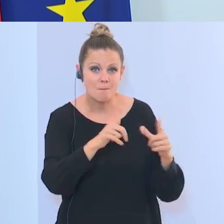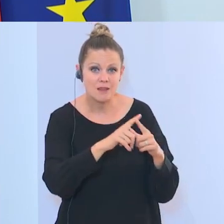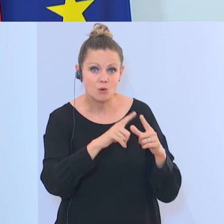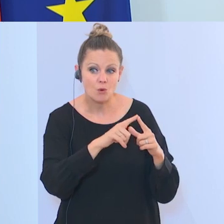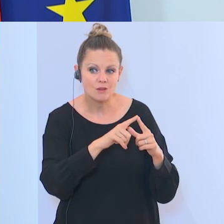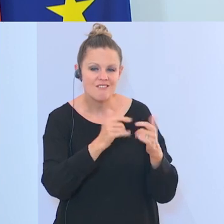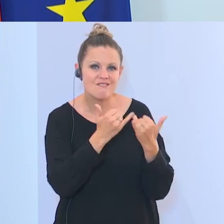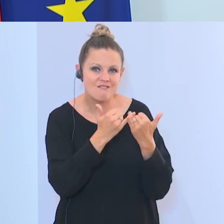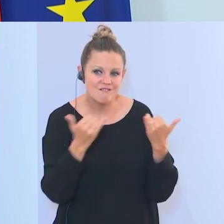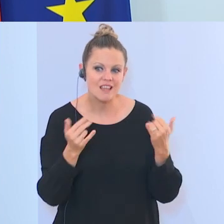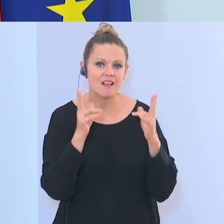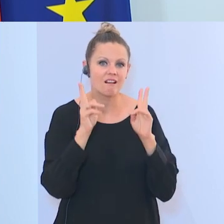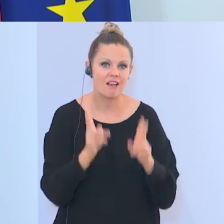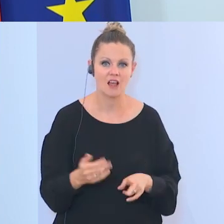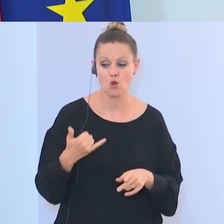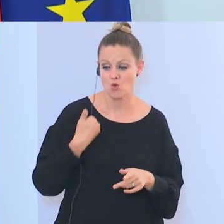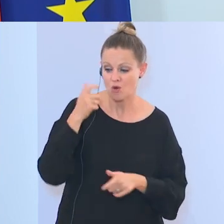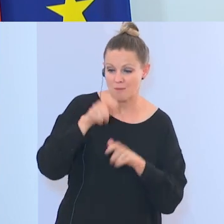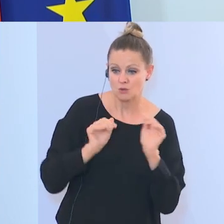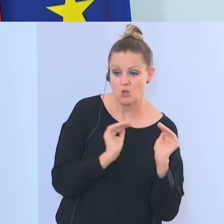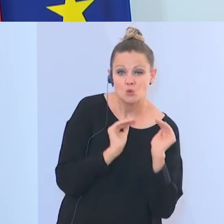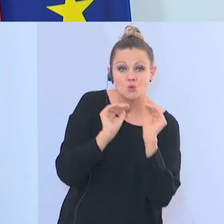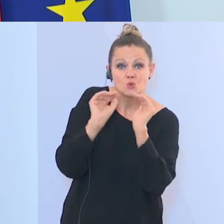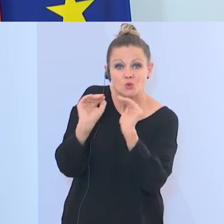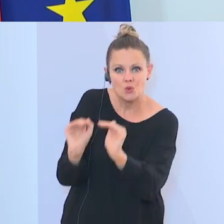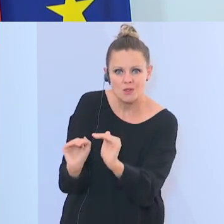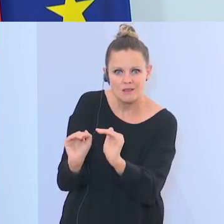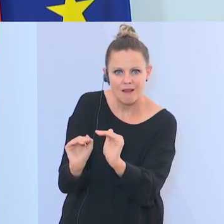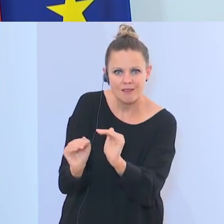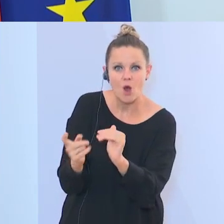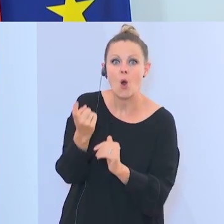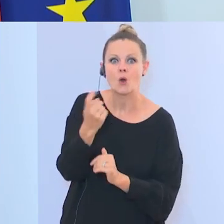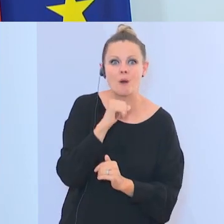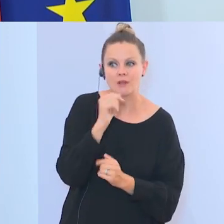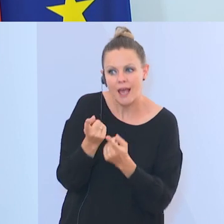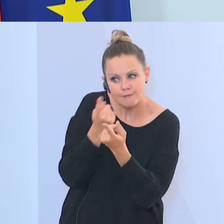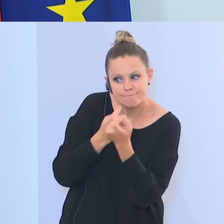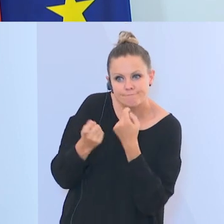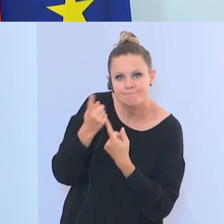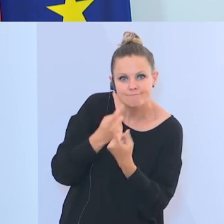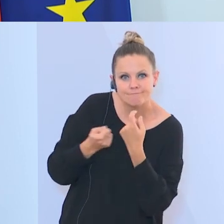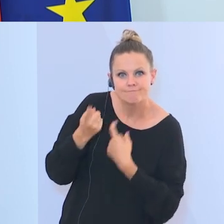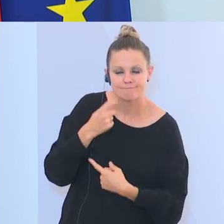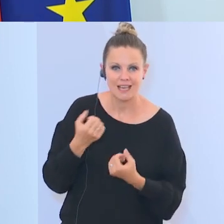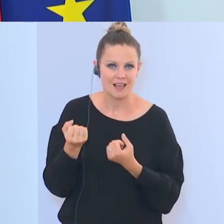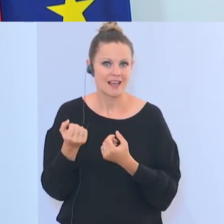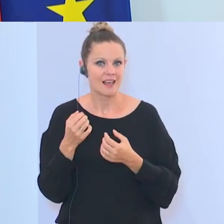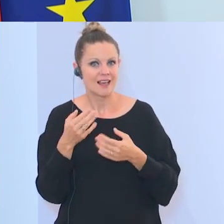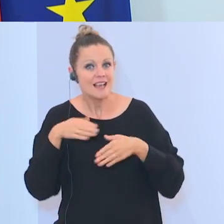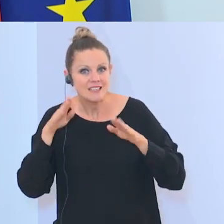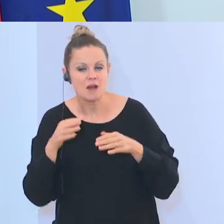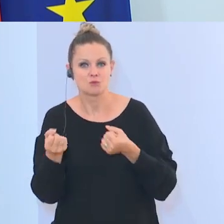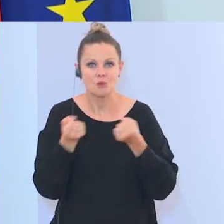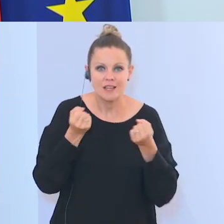auch junge Menschen geschützt werden vor Rekrutierung in islamistische oder islamisch-politische Vereinigungen.